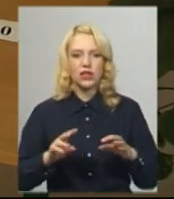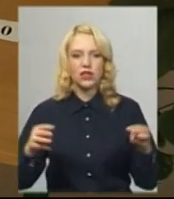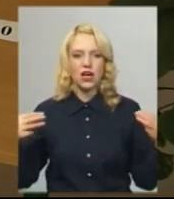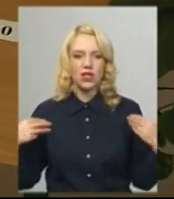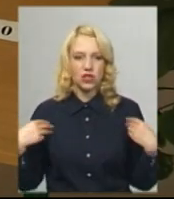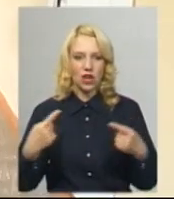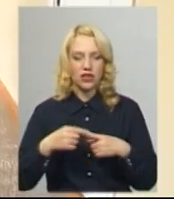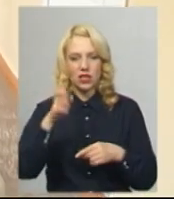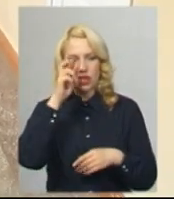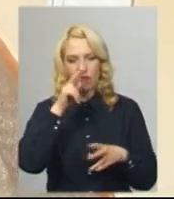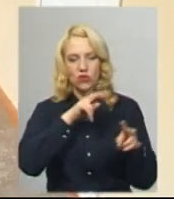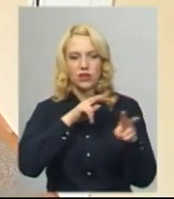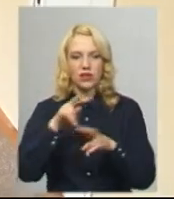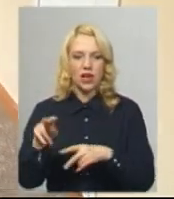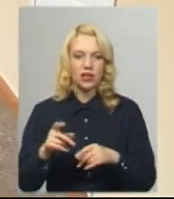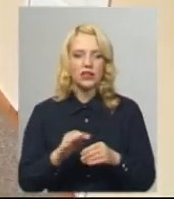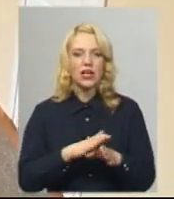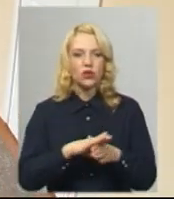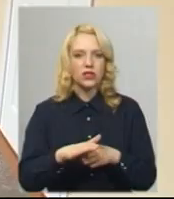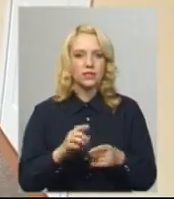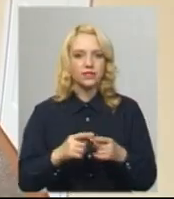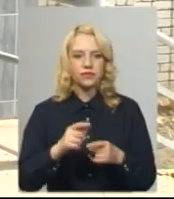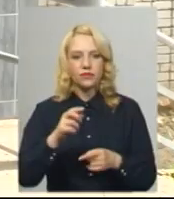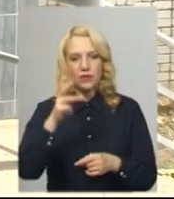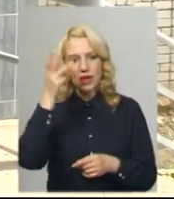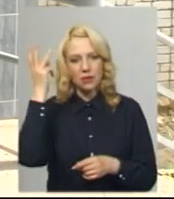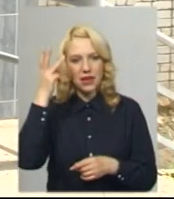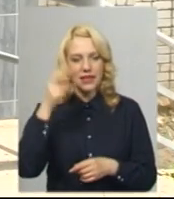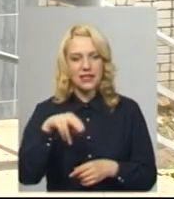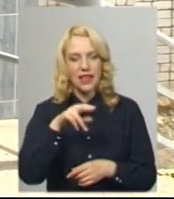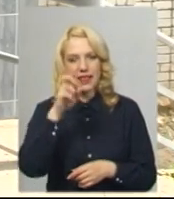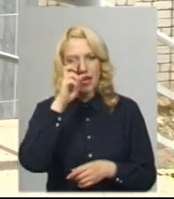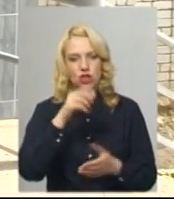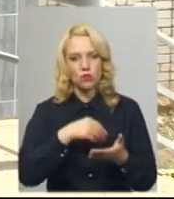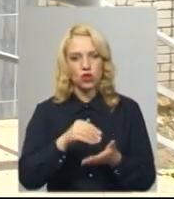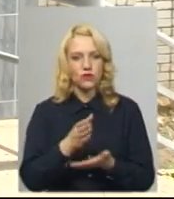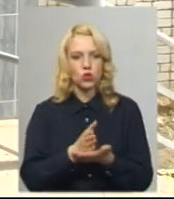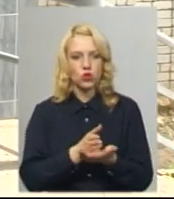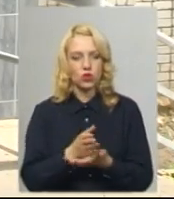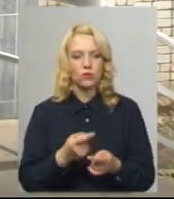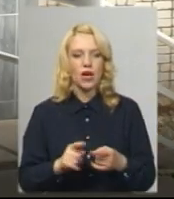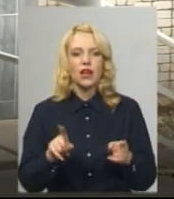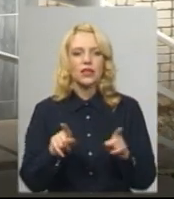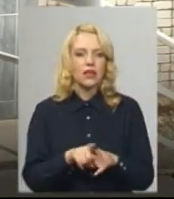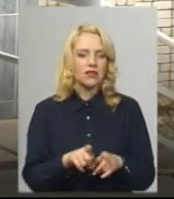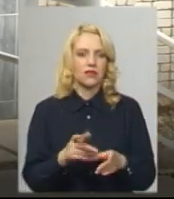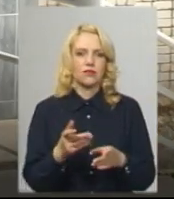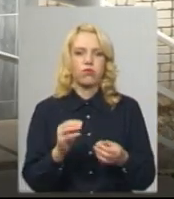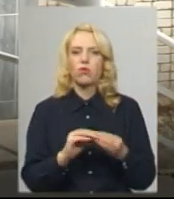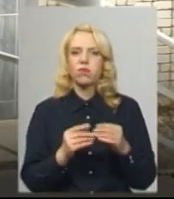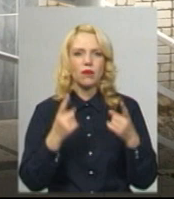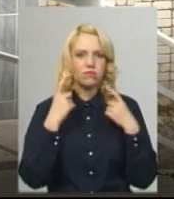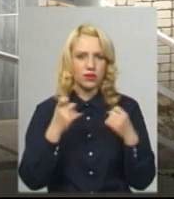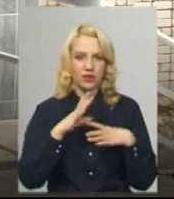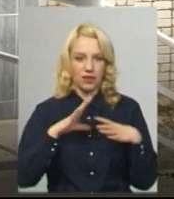дотриманням санітарного законодавства Хмельницького міського управління Держпродспоживслужби Віталій Носатов. Проблем таких, як не було, глобальних, таких,